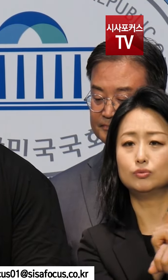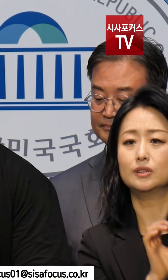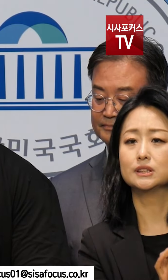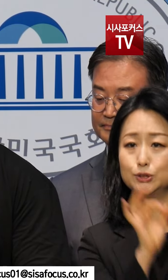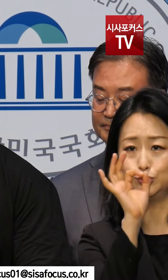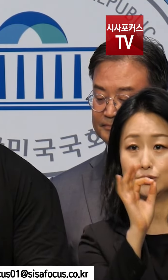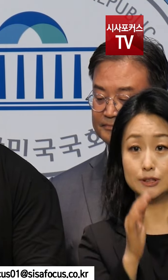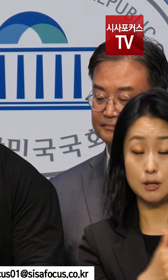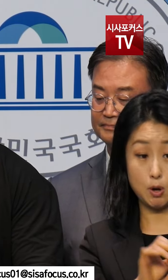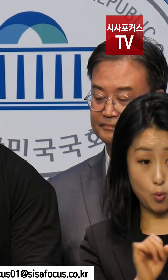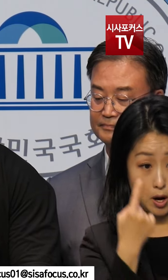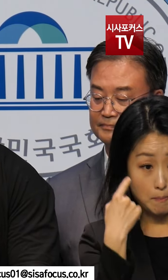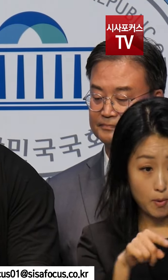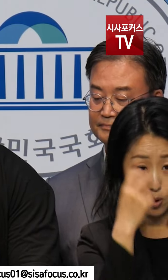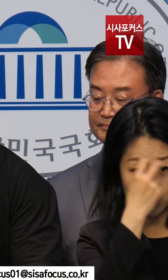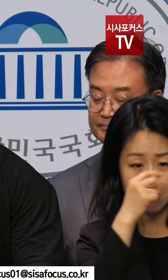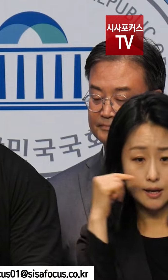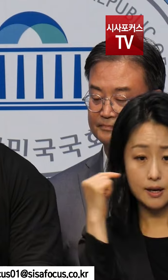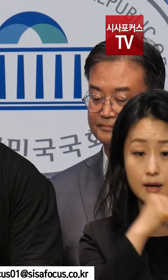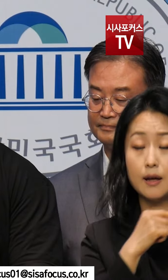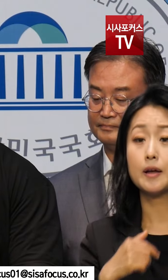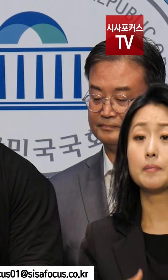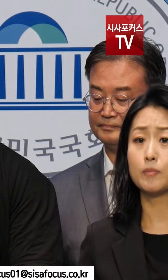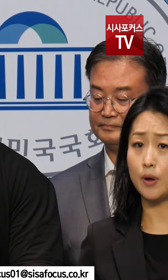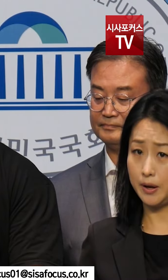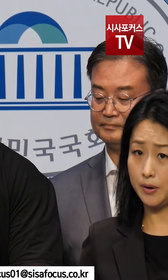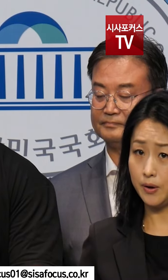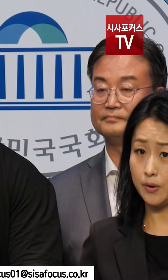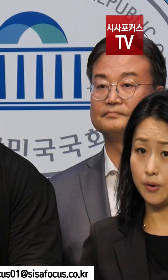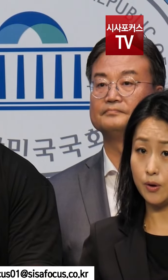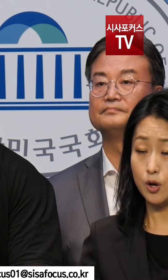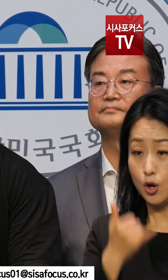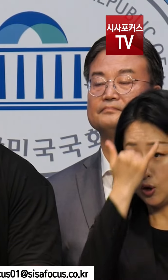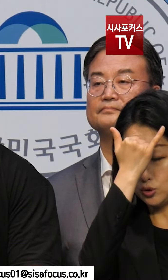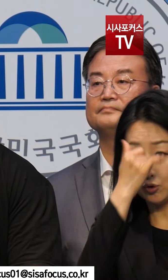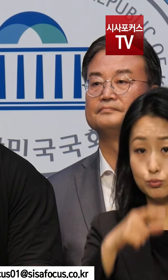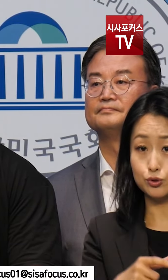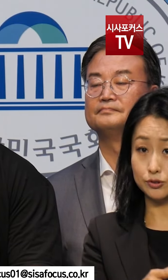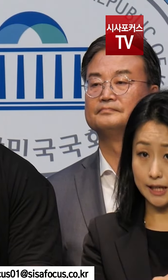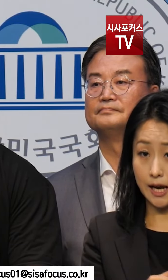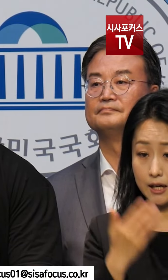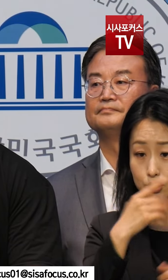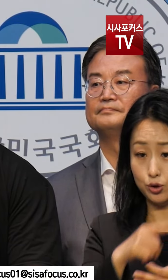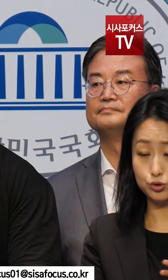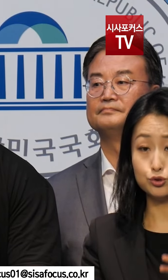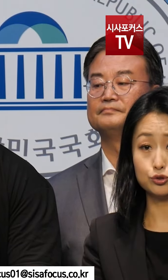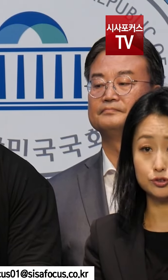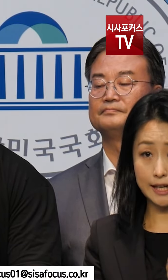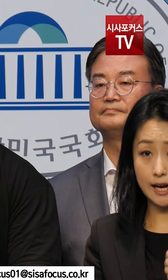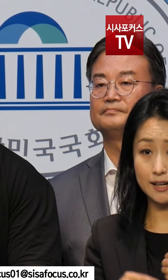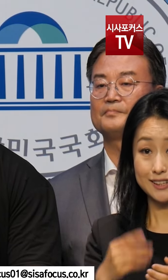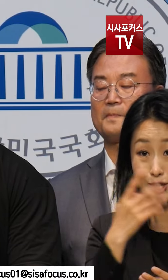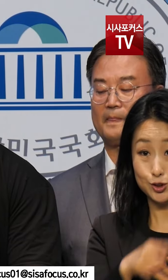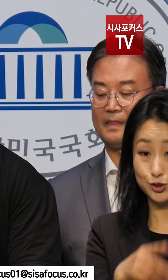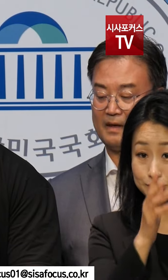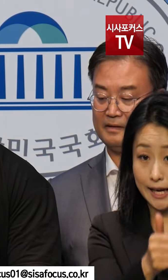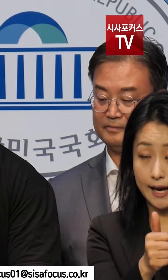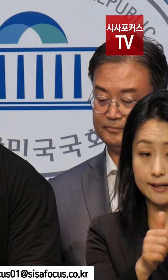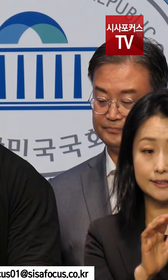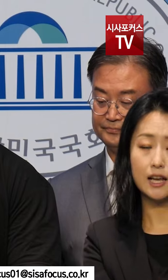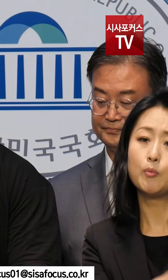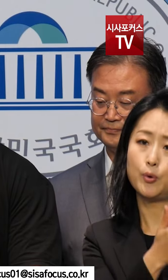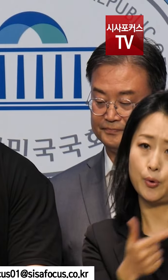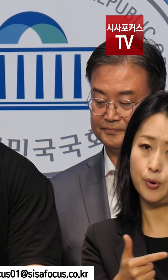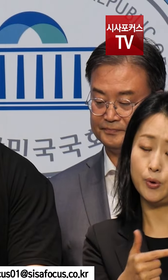원인과 책임을 명확히 밝혀야 할 시점입니다. 특히 충북도지사와 청주시장을 포함한 관련 단체장들의 책임론이